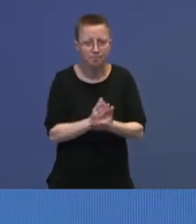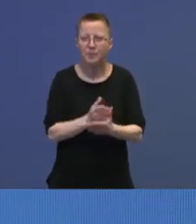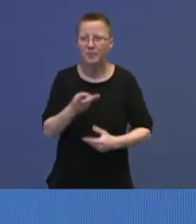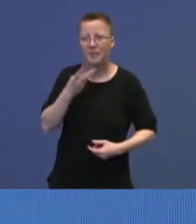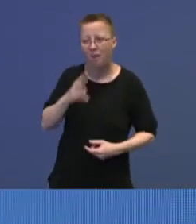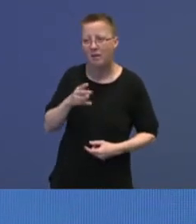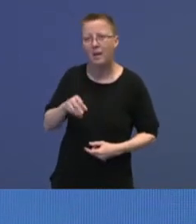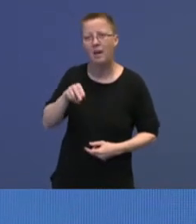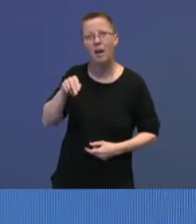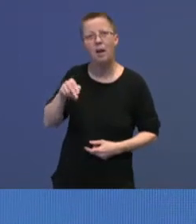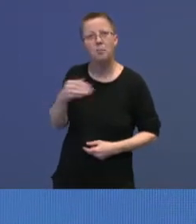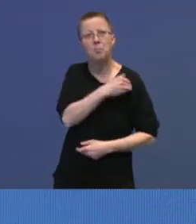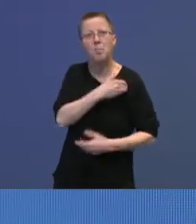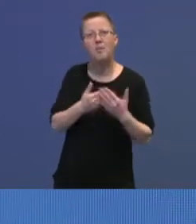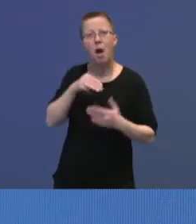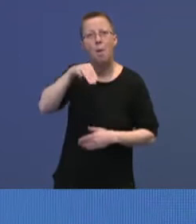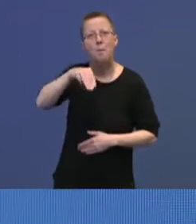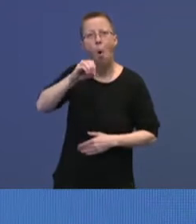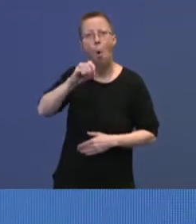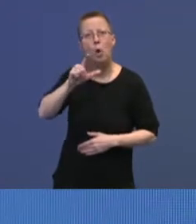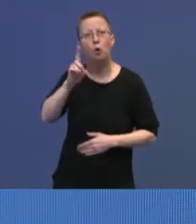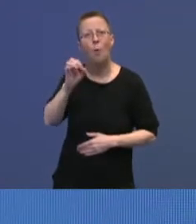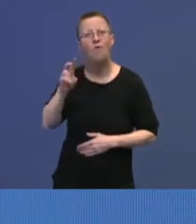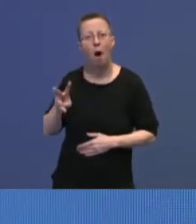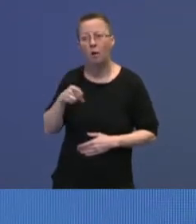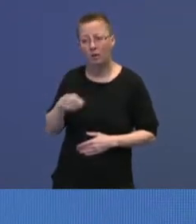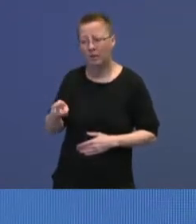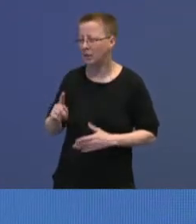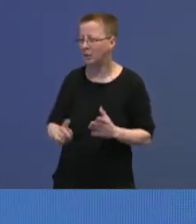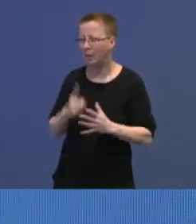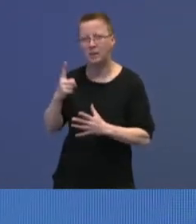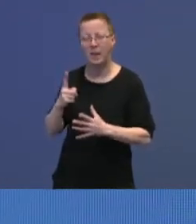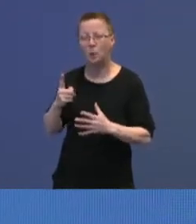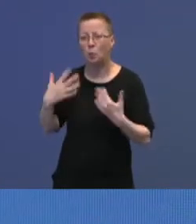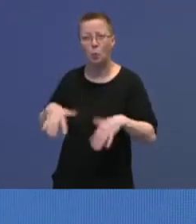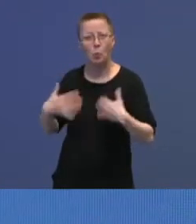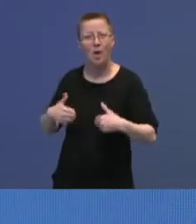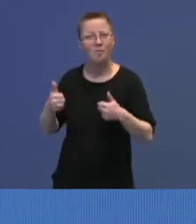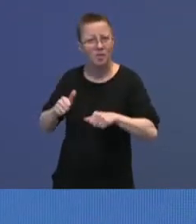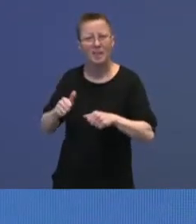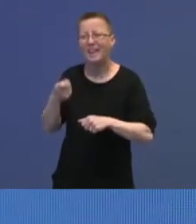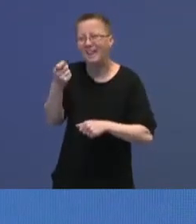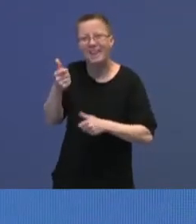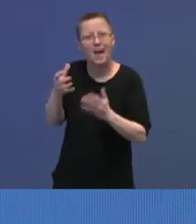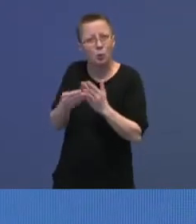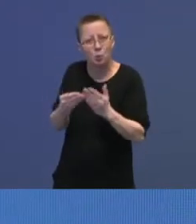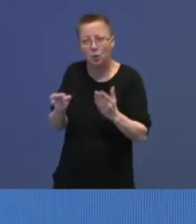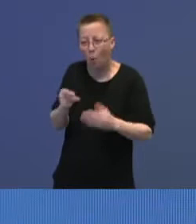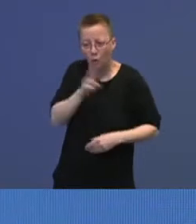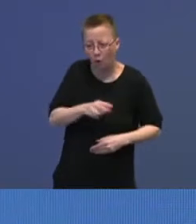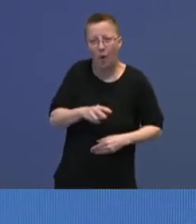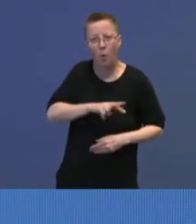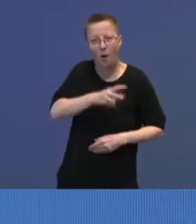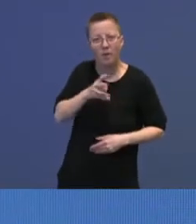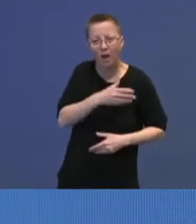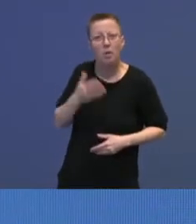Moldova-sendvendelse, fordi det er et land som er spesielt utsatt og med lite ressurser, og hvor Norge og andre land har stilt